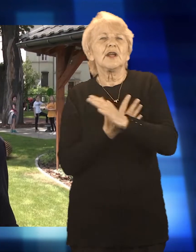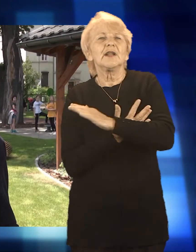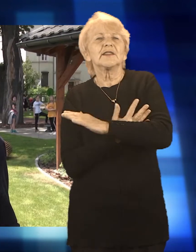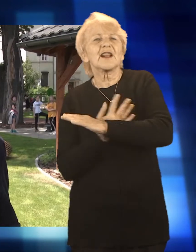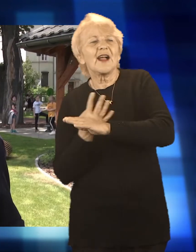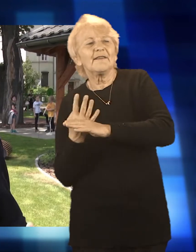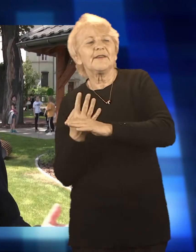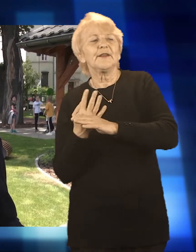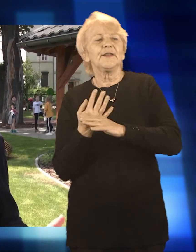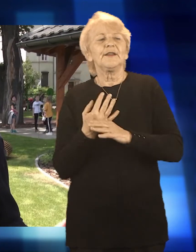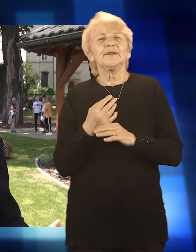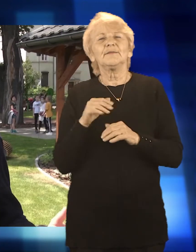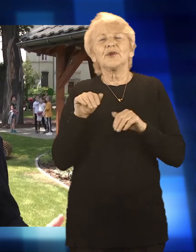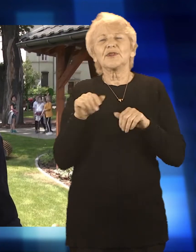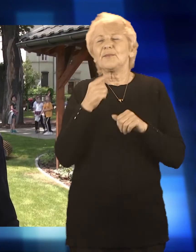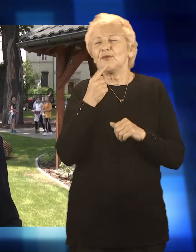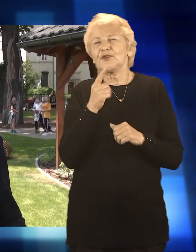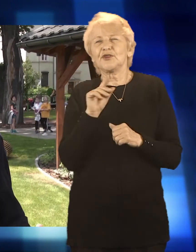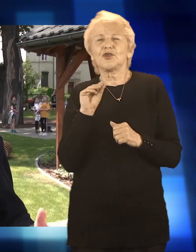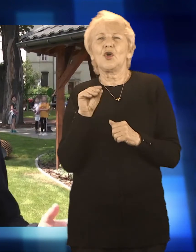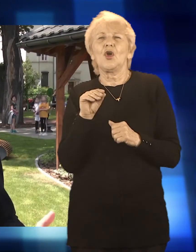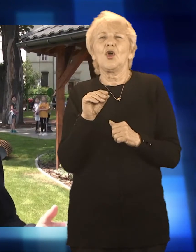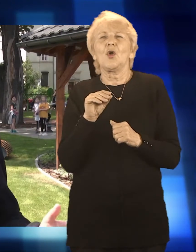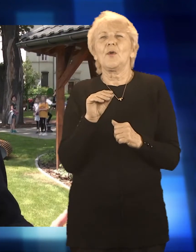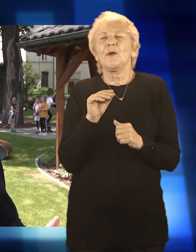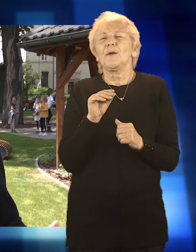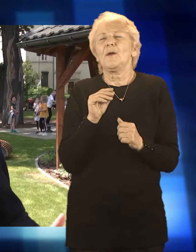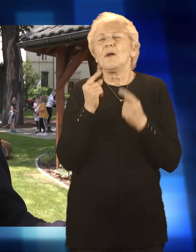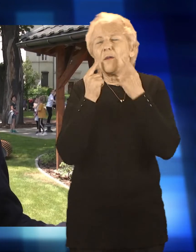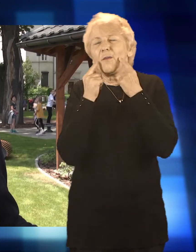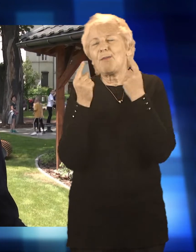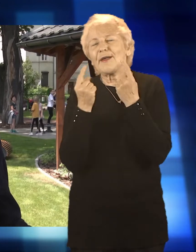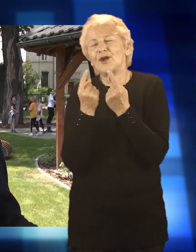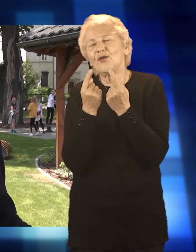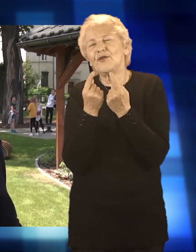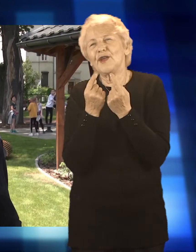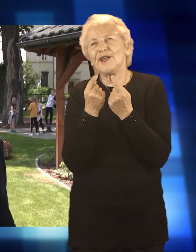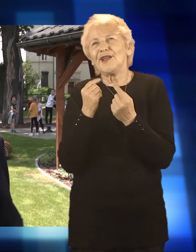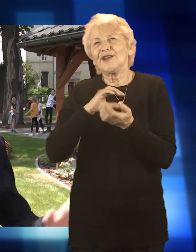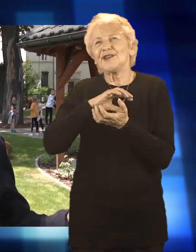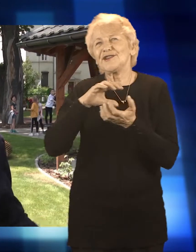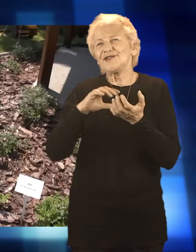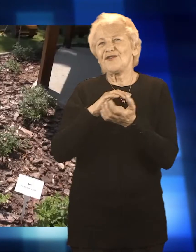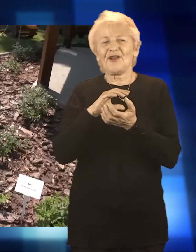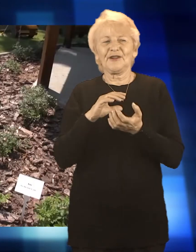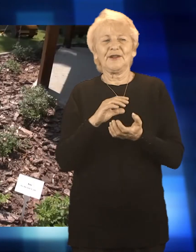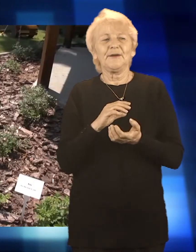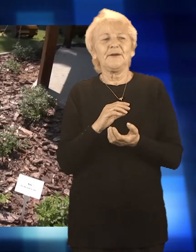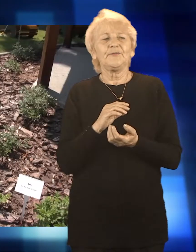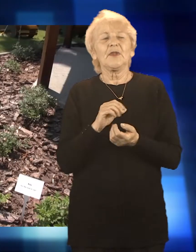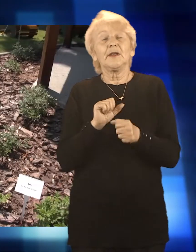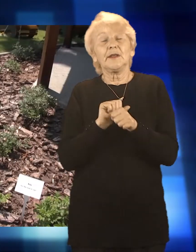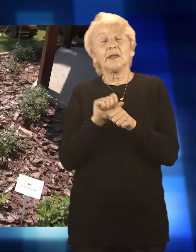biorąc tworzy tam taki troszkę nawet można powiedzieć ekskluzywnie bajkowy scenariusz, scenerię. Oprócz tego